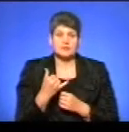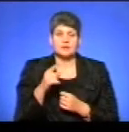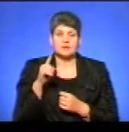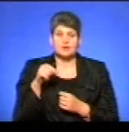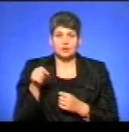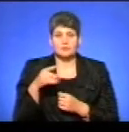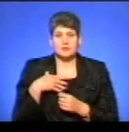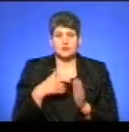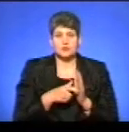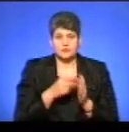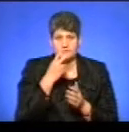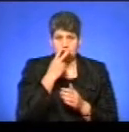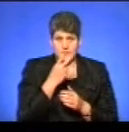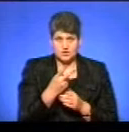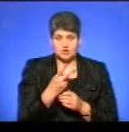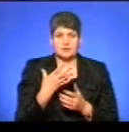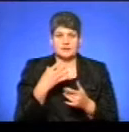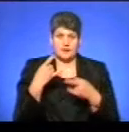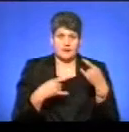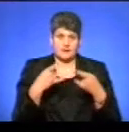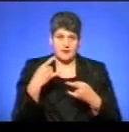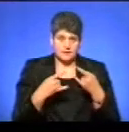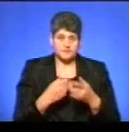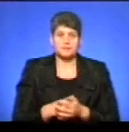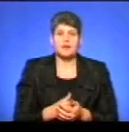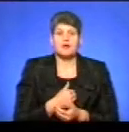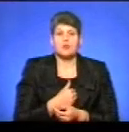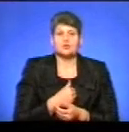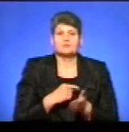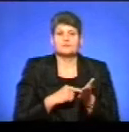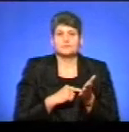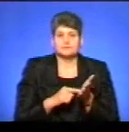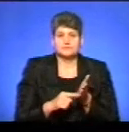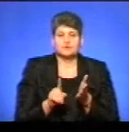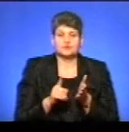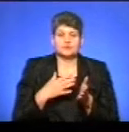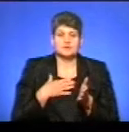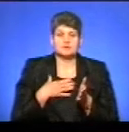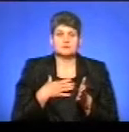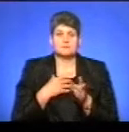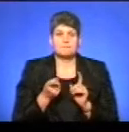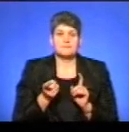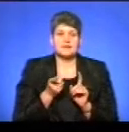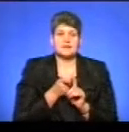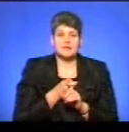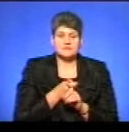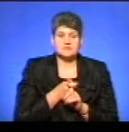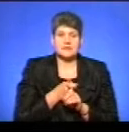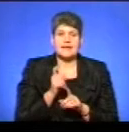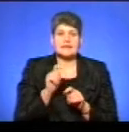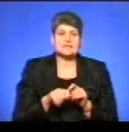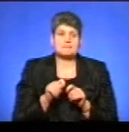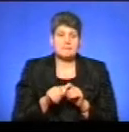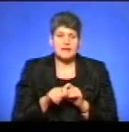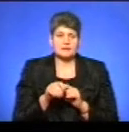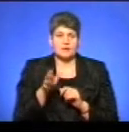Номер нашої студії ви бачите на своїх екранах. А я хочу зазначити, що до нашої студії щойно приєднався експерт-науковець